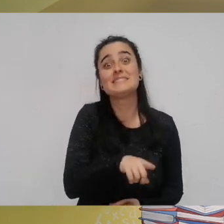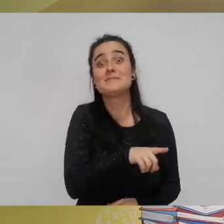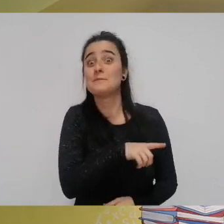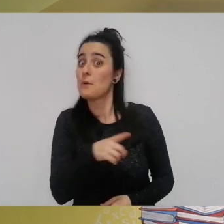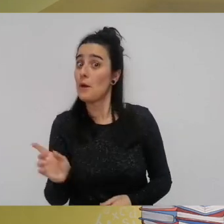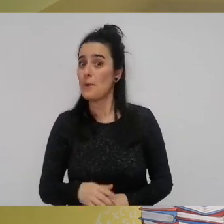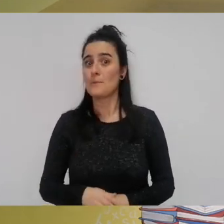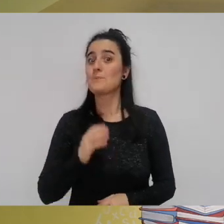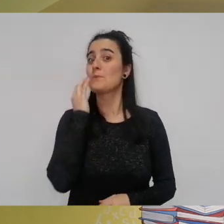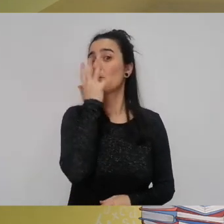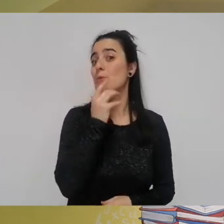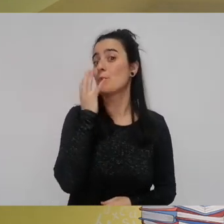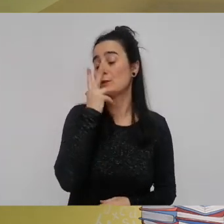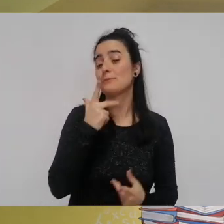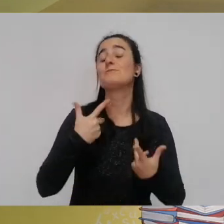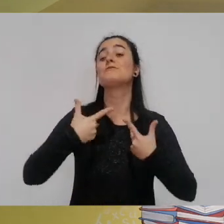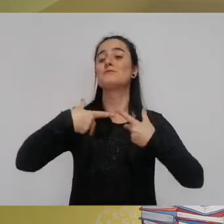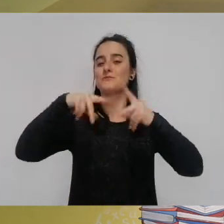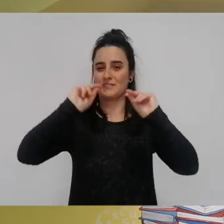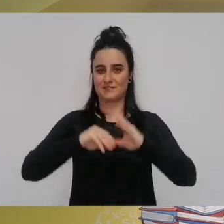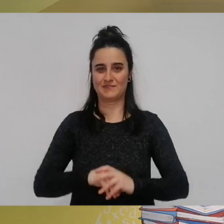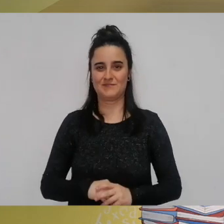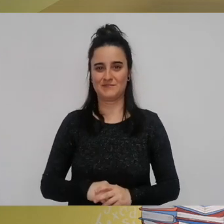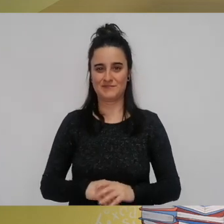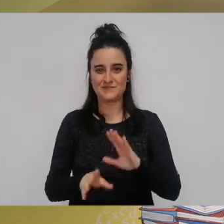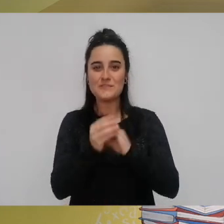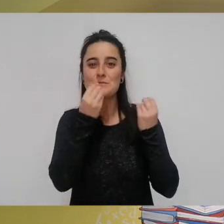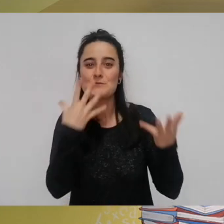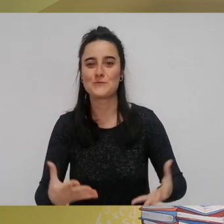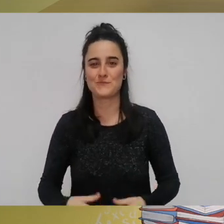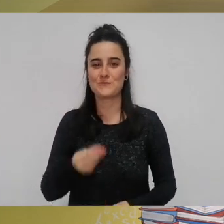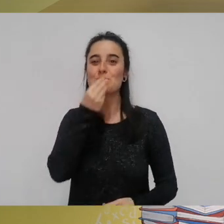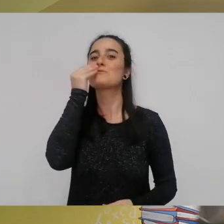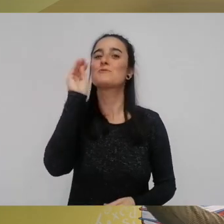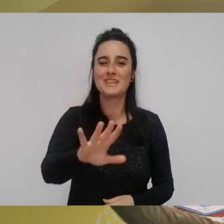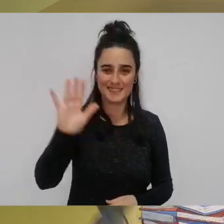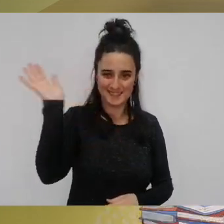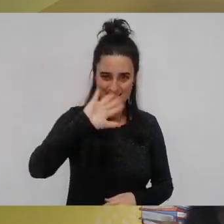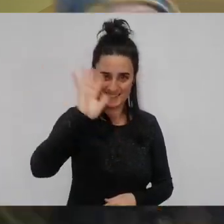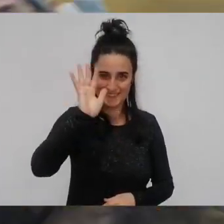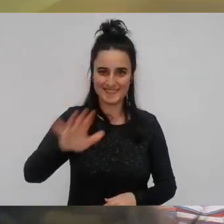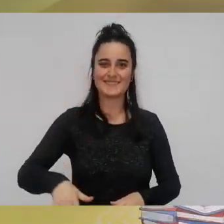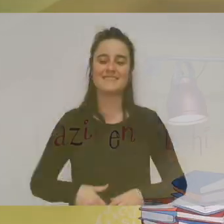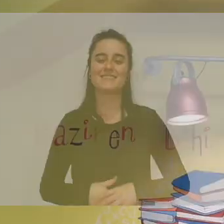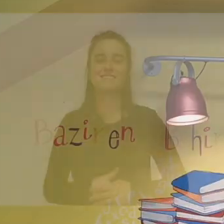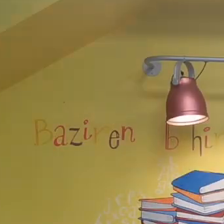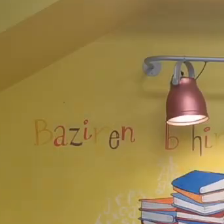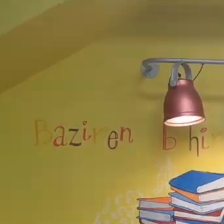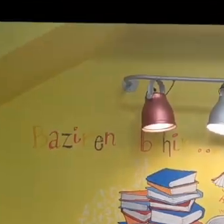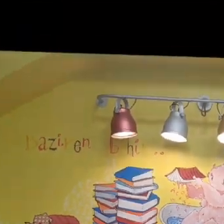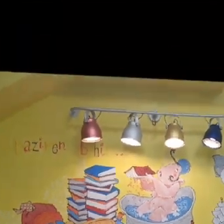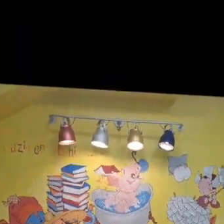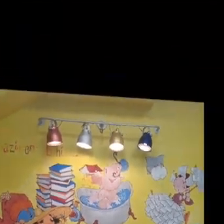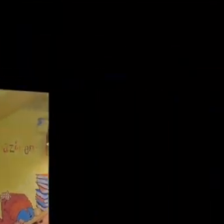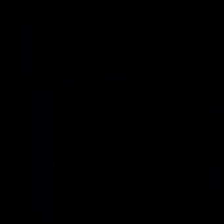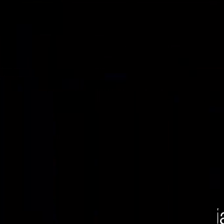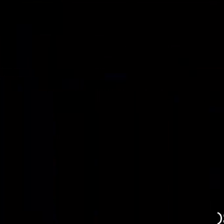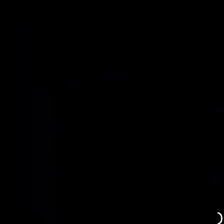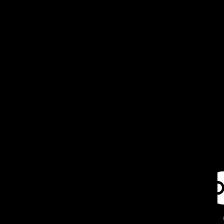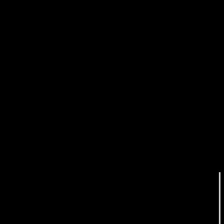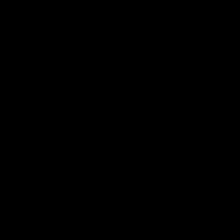bazan ipuina huere bukatu zan ondo ondo segelagunak puak muak gire